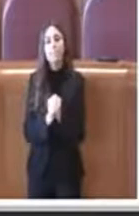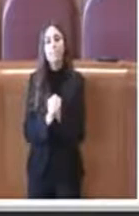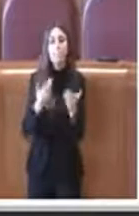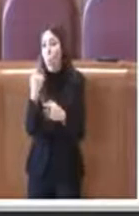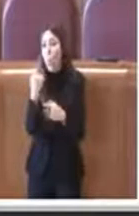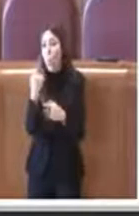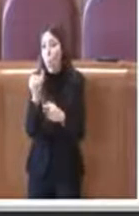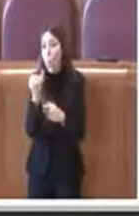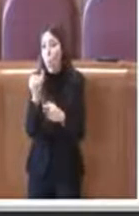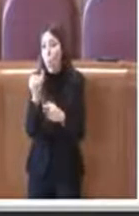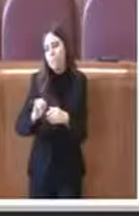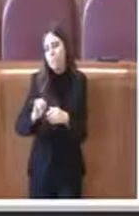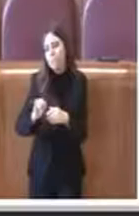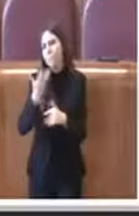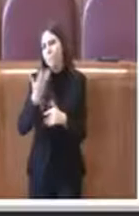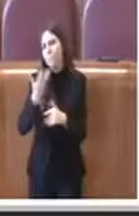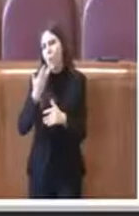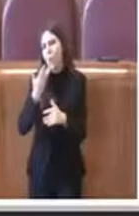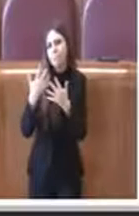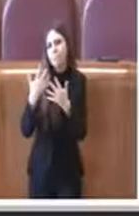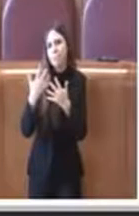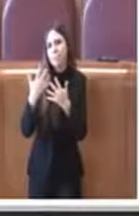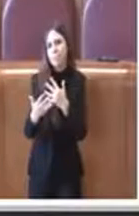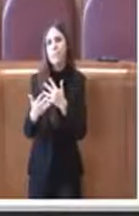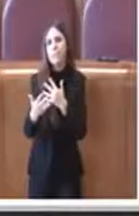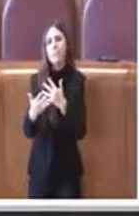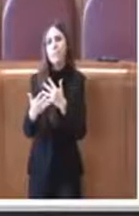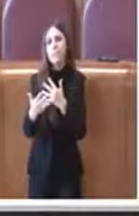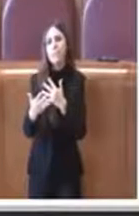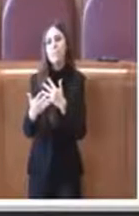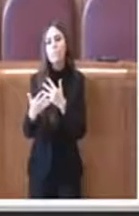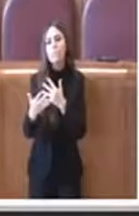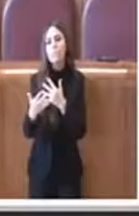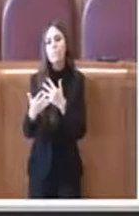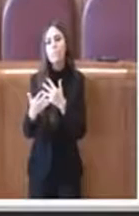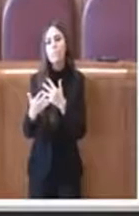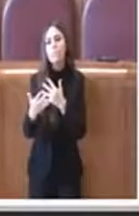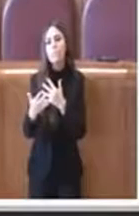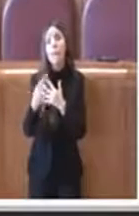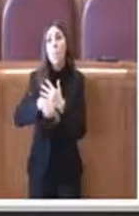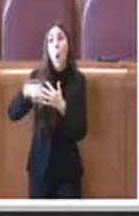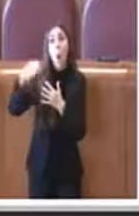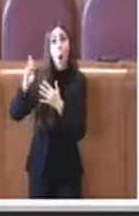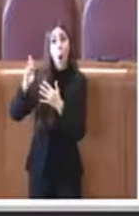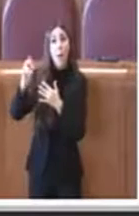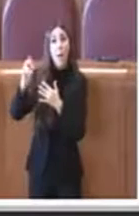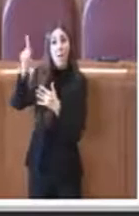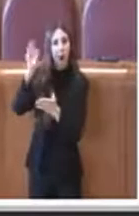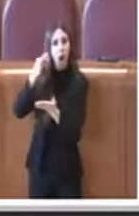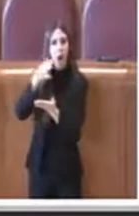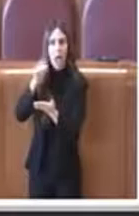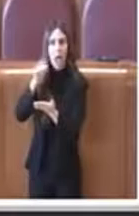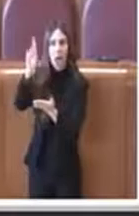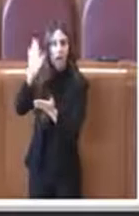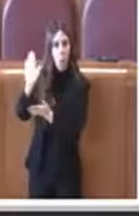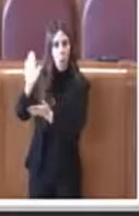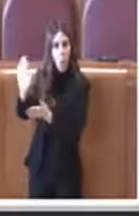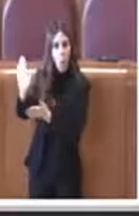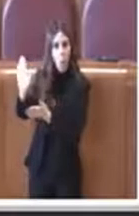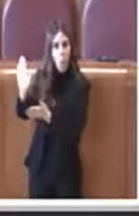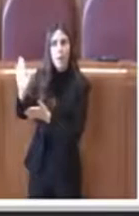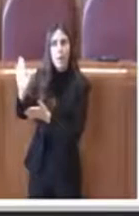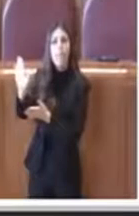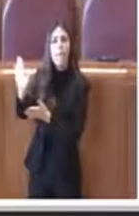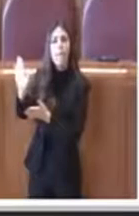da come dire sottolineare rispetto alla relazione dell'oref quando dice che